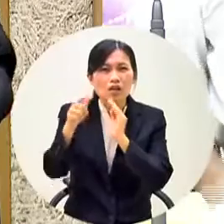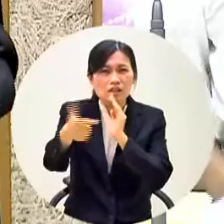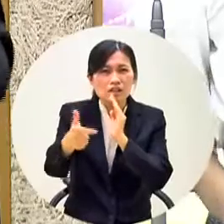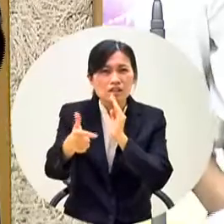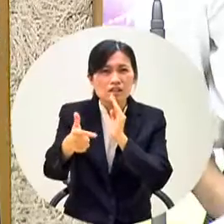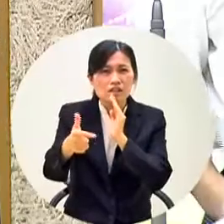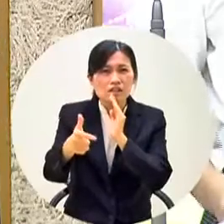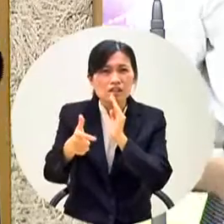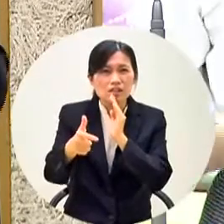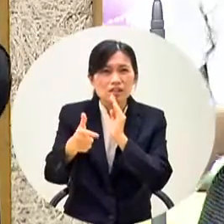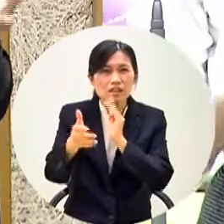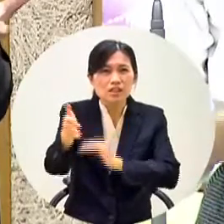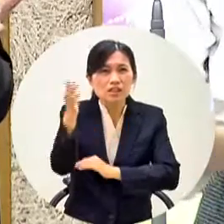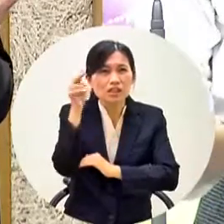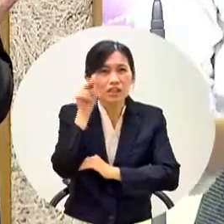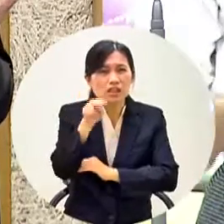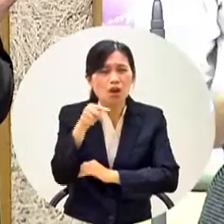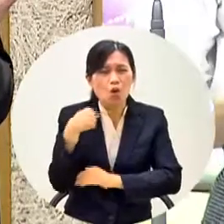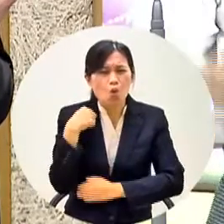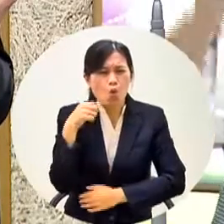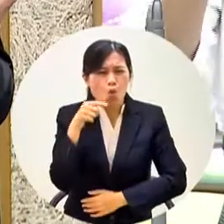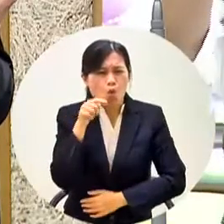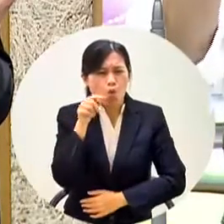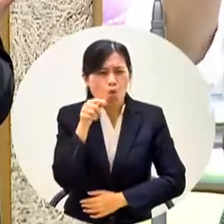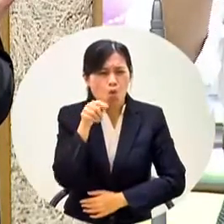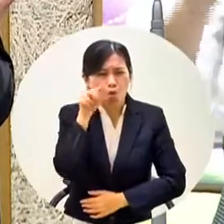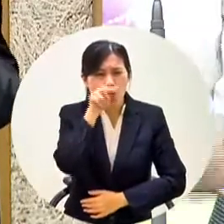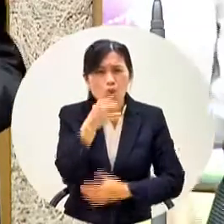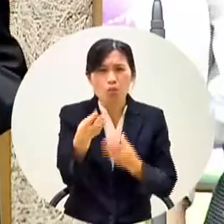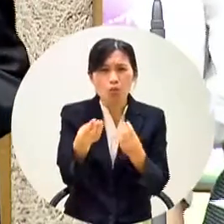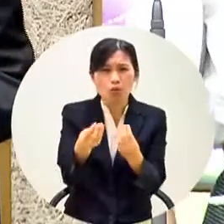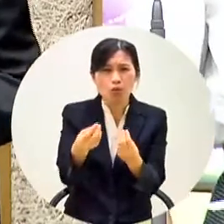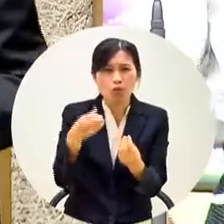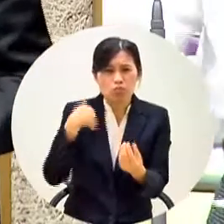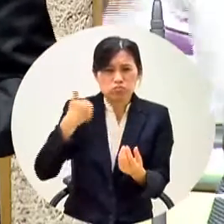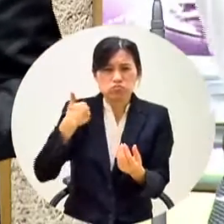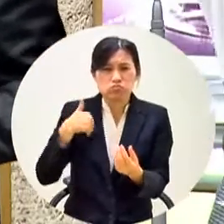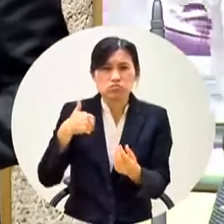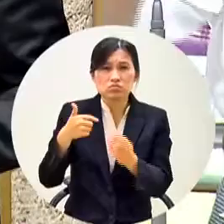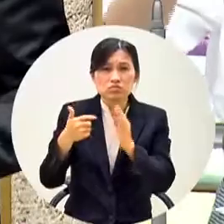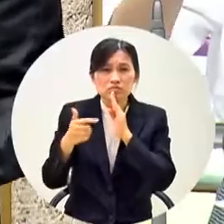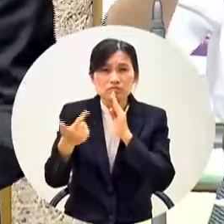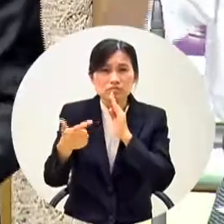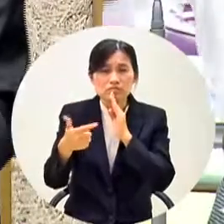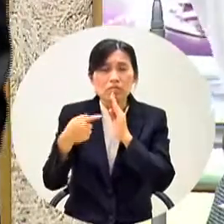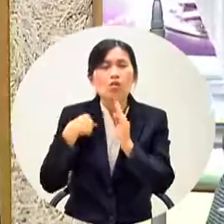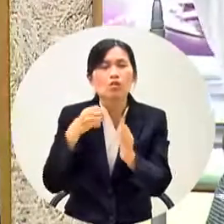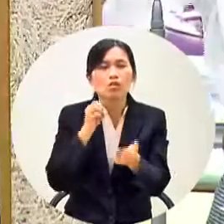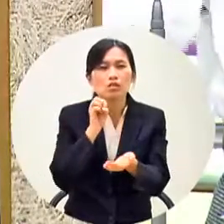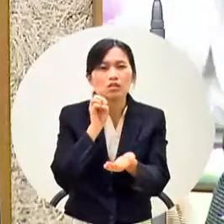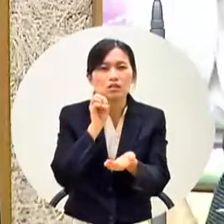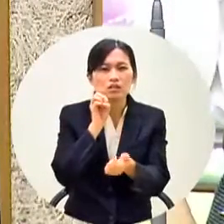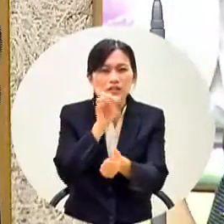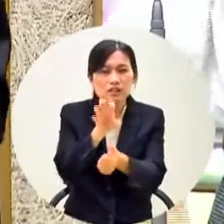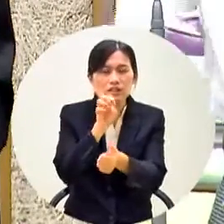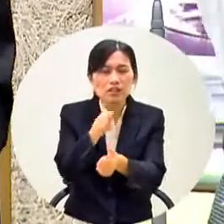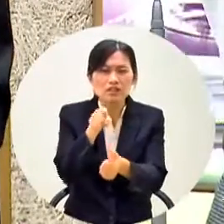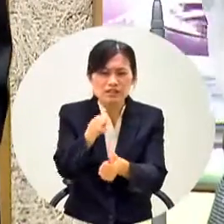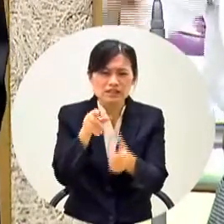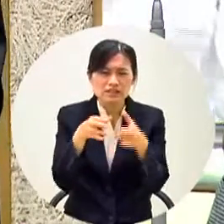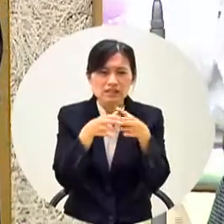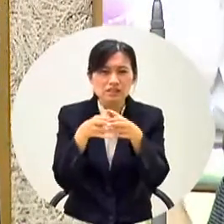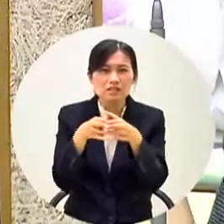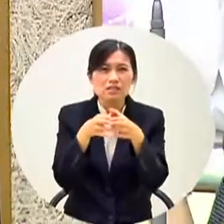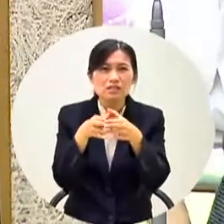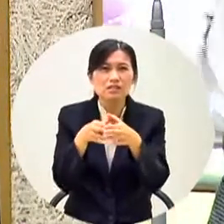叫是不是他的政見嗎我沒看我怎麼我怎麼知道是或不是呢我告訴你啦你們這個團隊齁